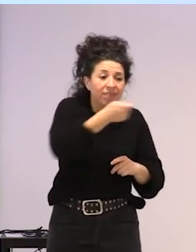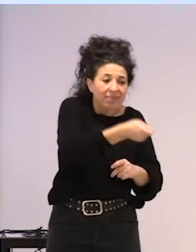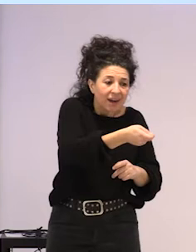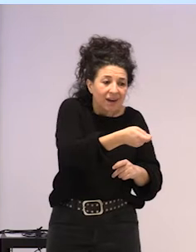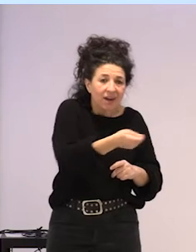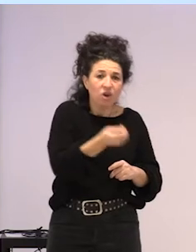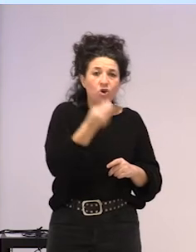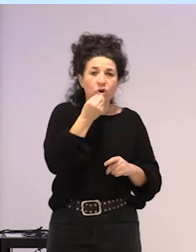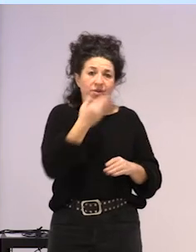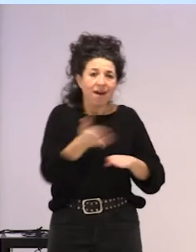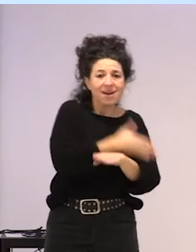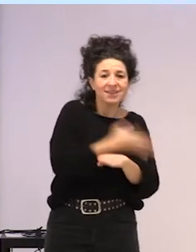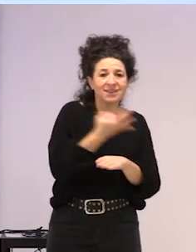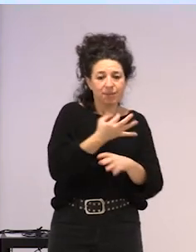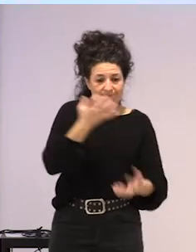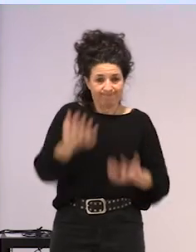hori prestatu behar dugu,